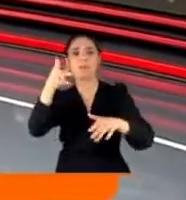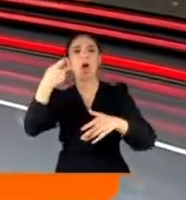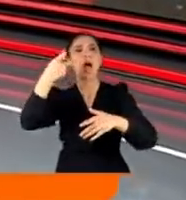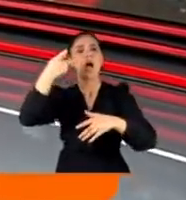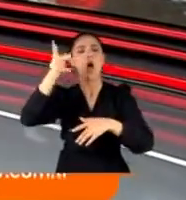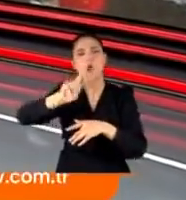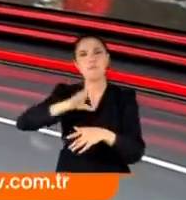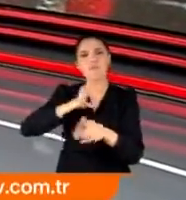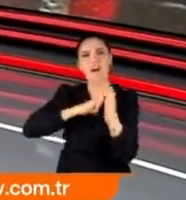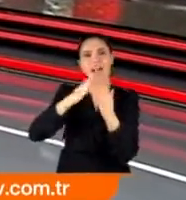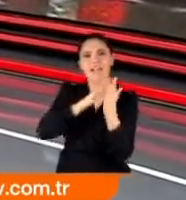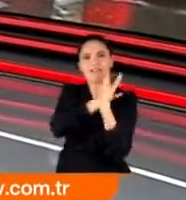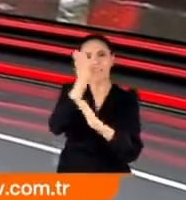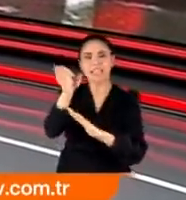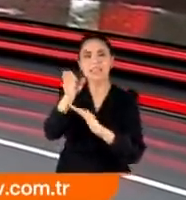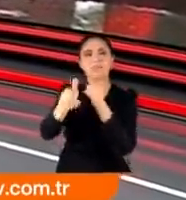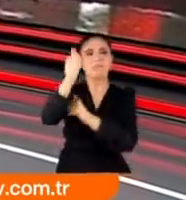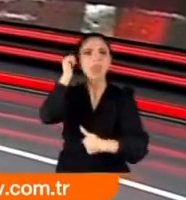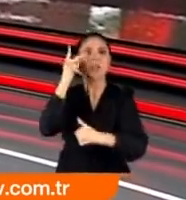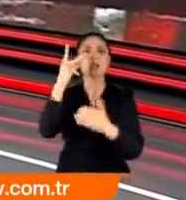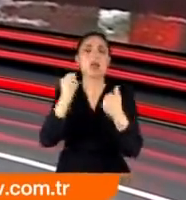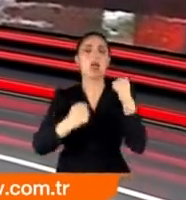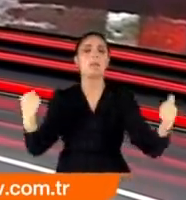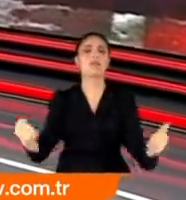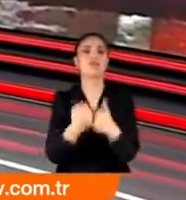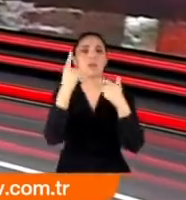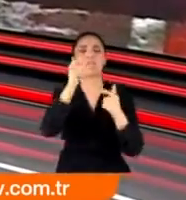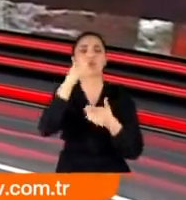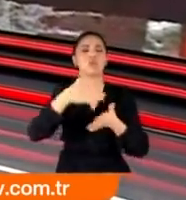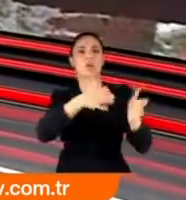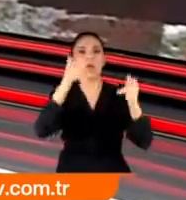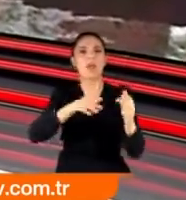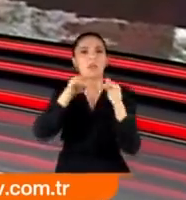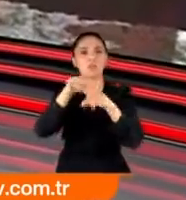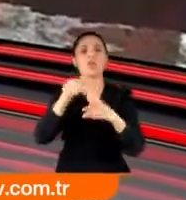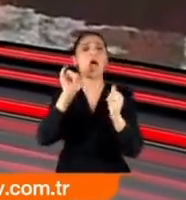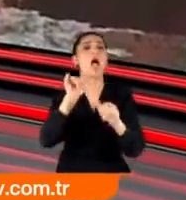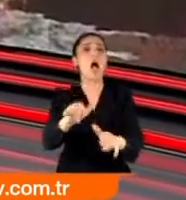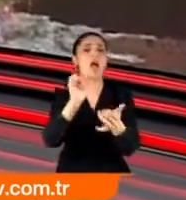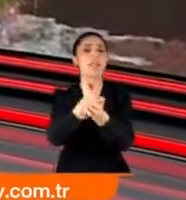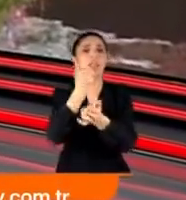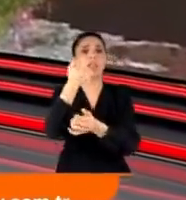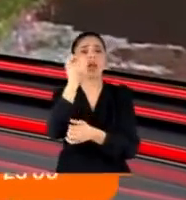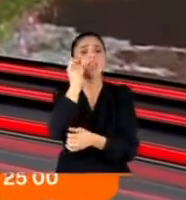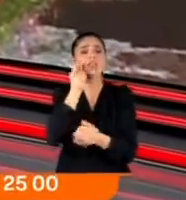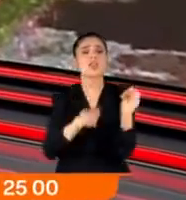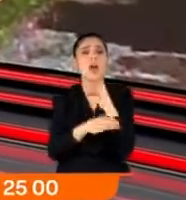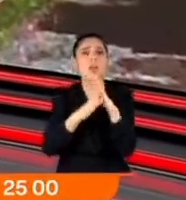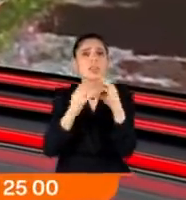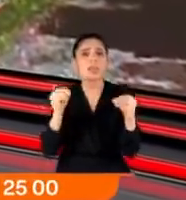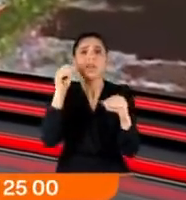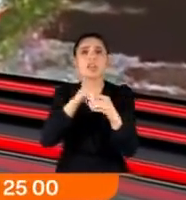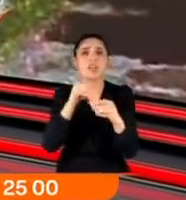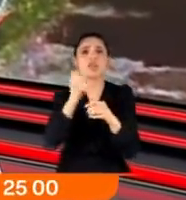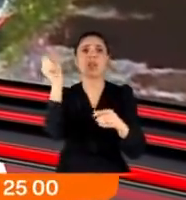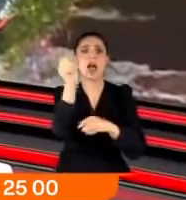adresten dönüyordu evlerine. İki araç çarpıştı, biri dereye uçtu. Aynı aneden tam altı kişi hayatını kaybetti. Aralarında